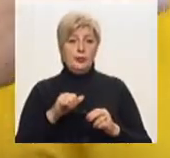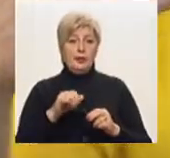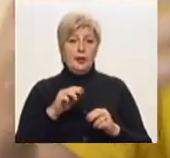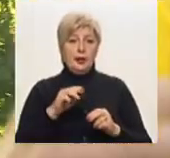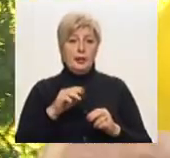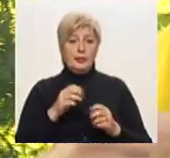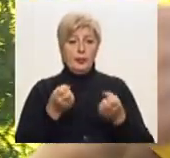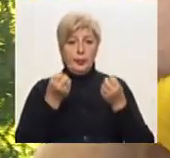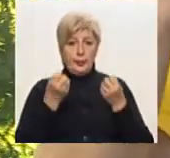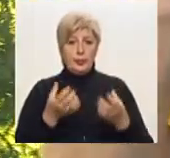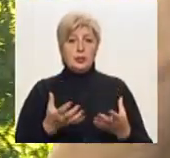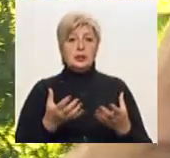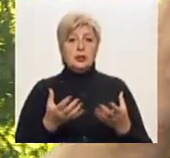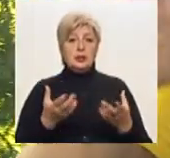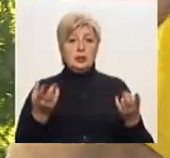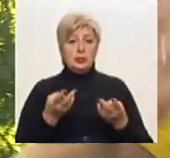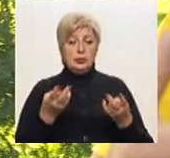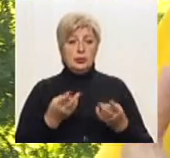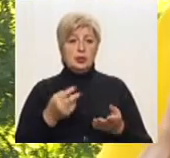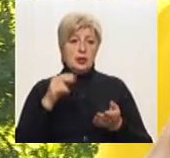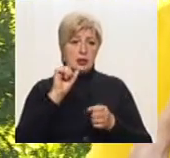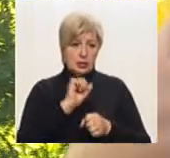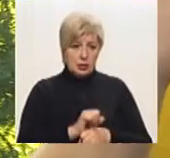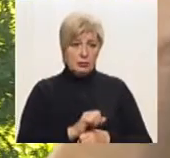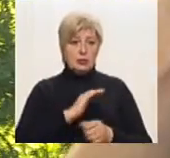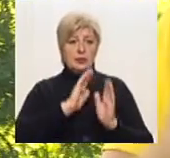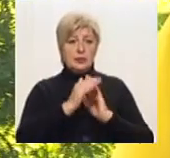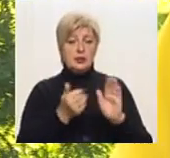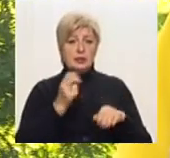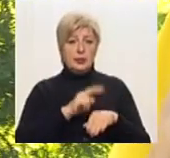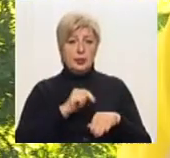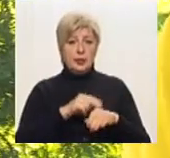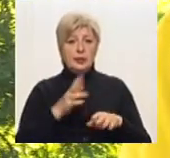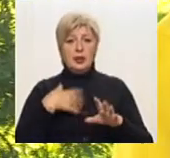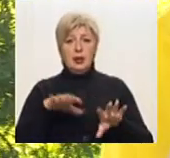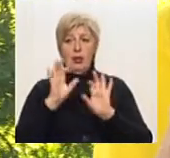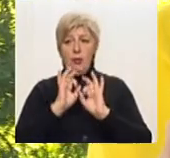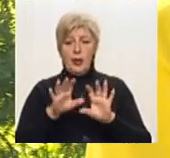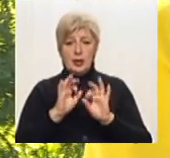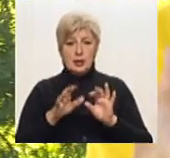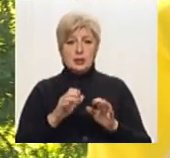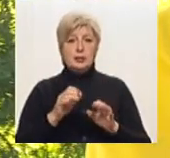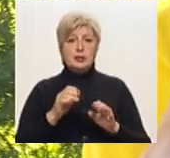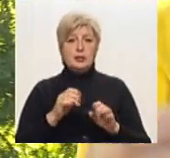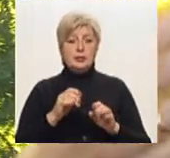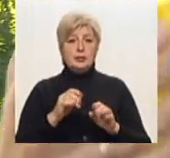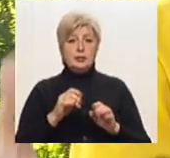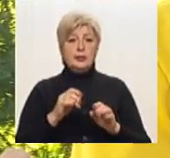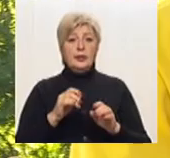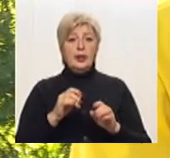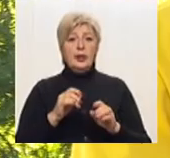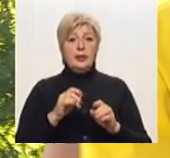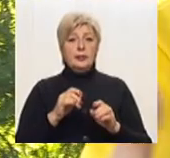То просто треба ставати, визивати поліцію, пояснювати разом з поліцією, пояснювати,